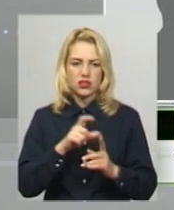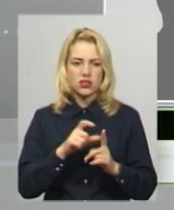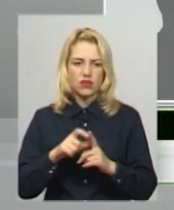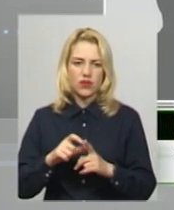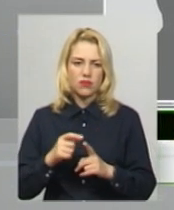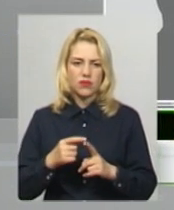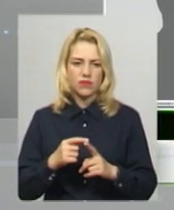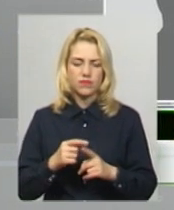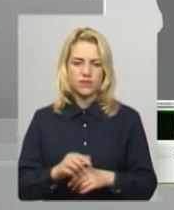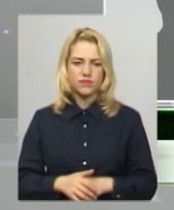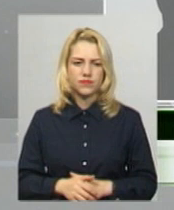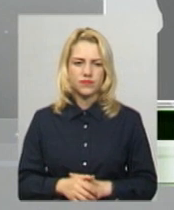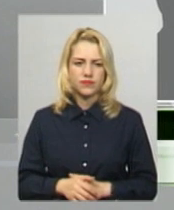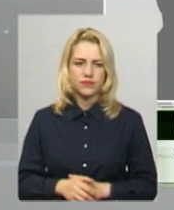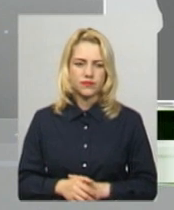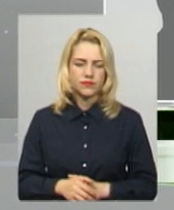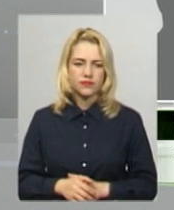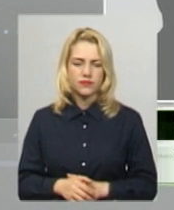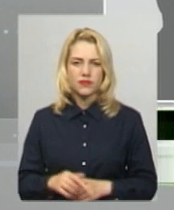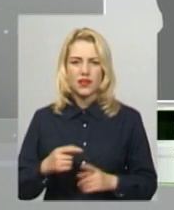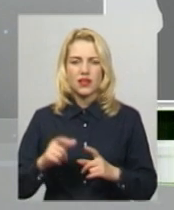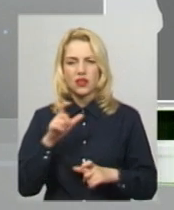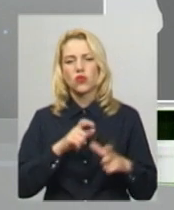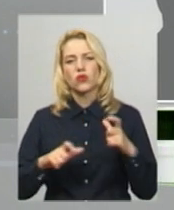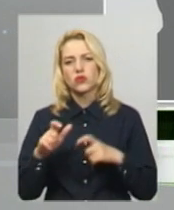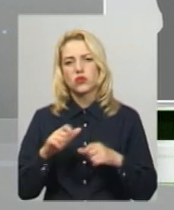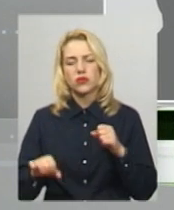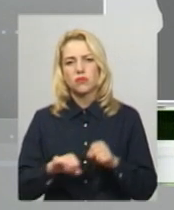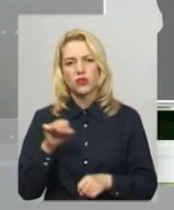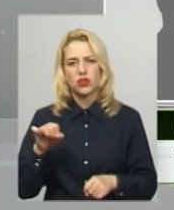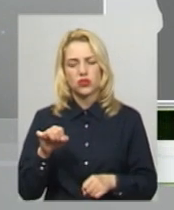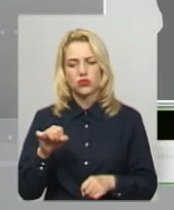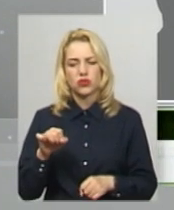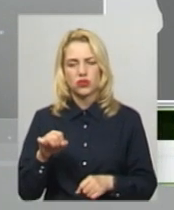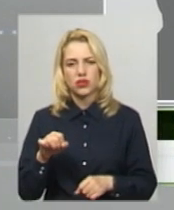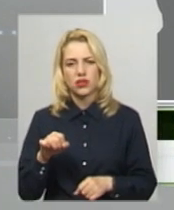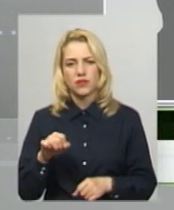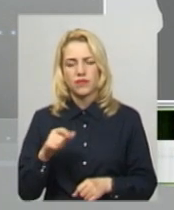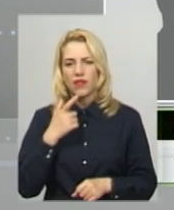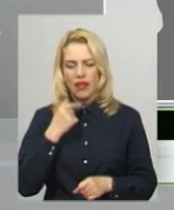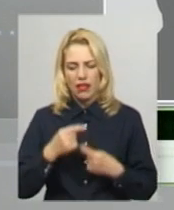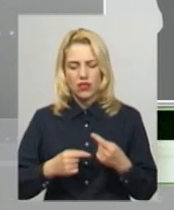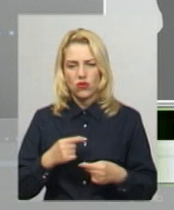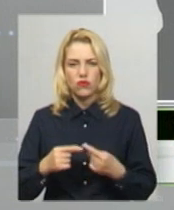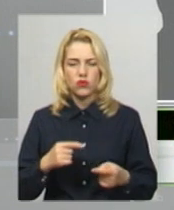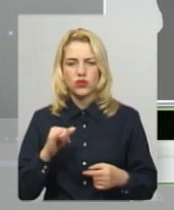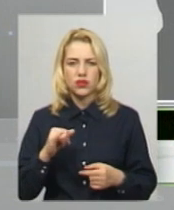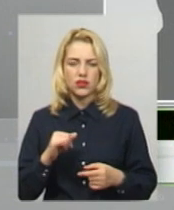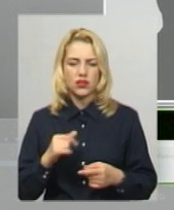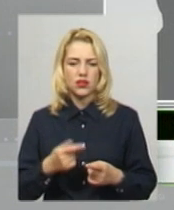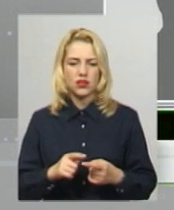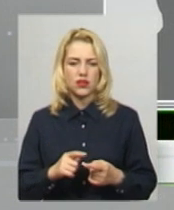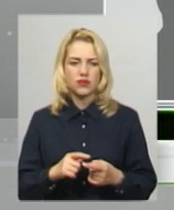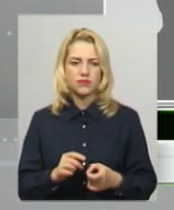токсикологів, ці токсини порушують генофонд, впливають на генетичний код,